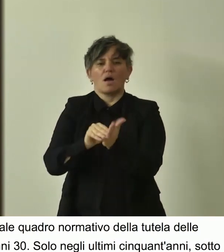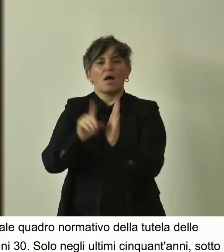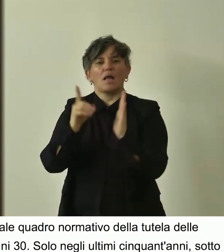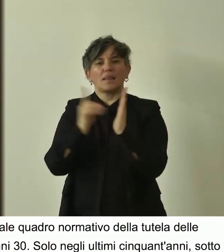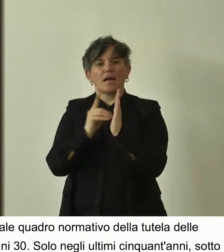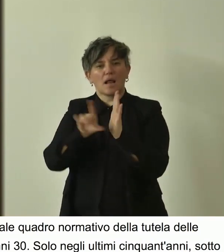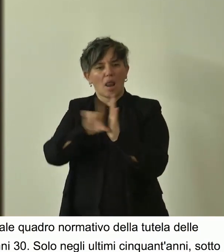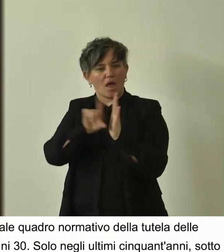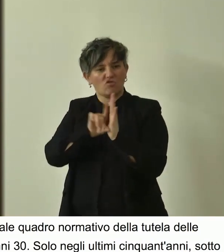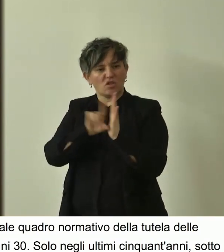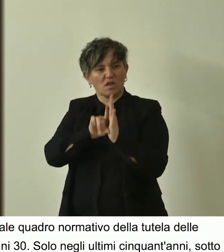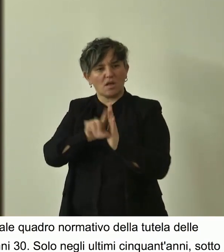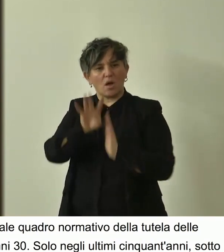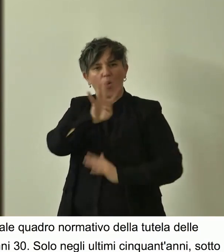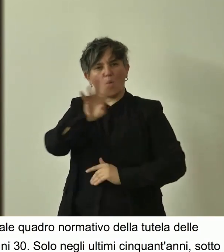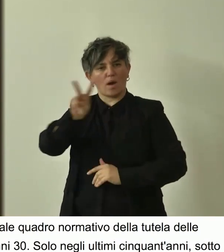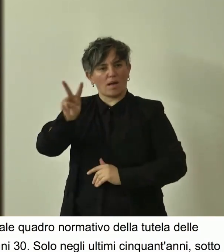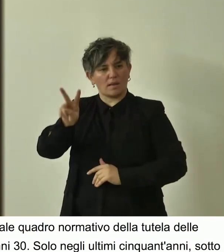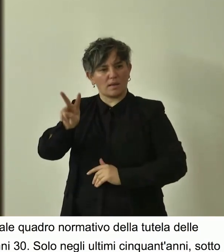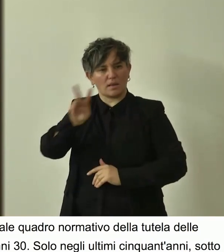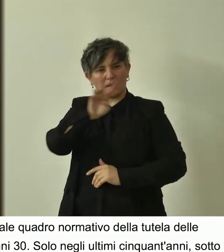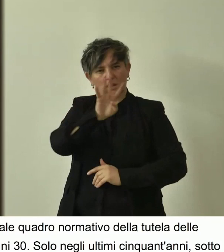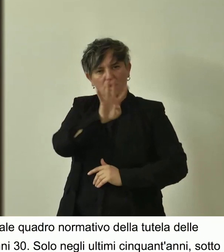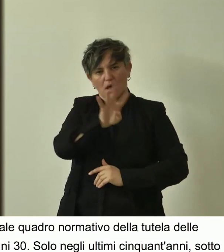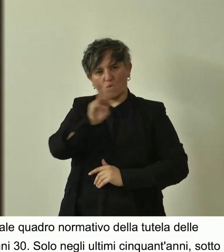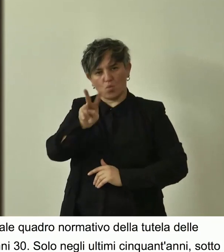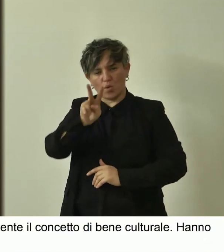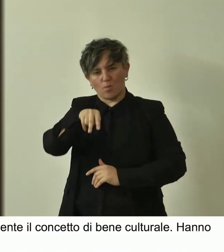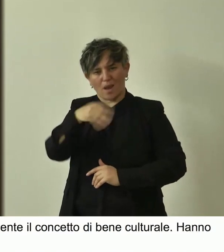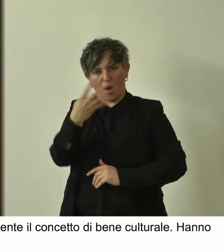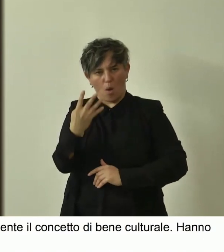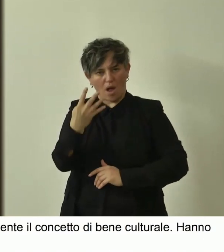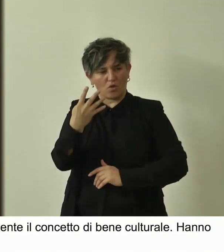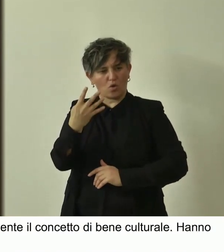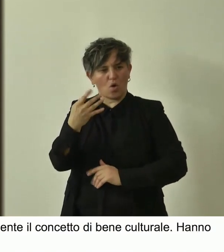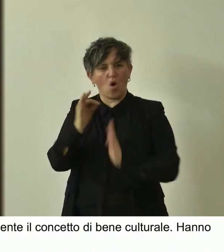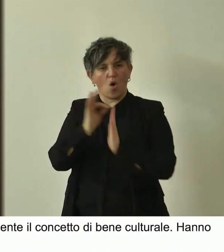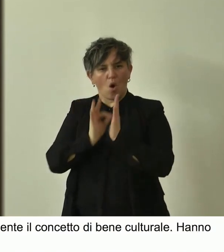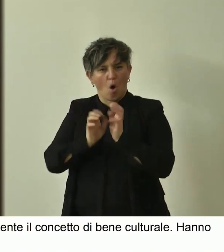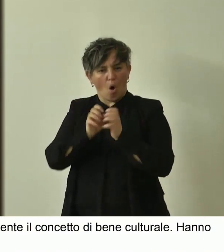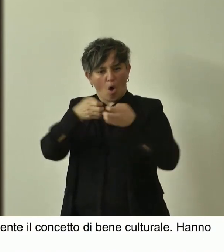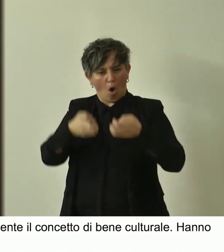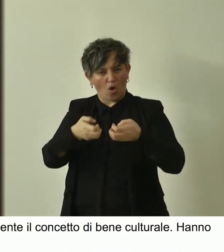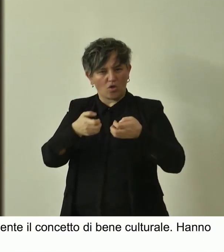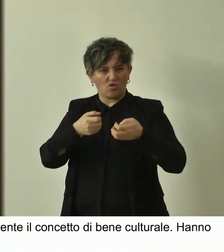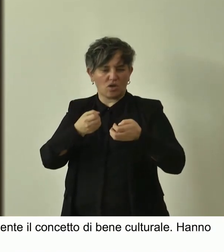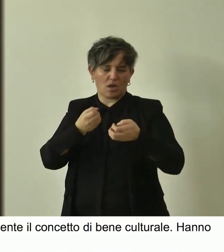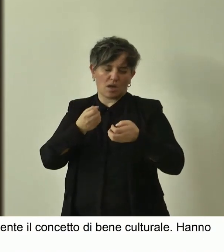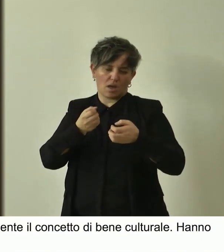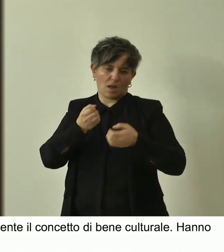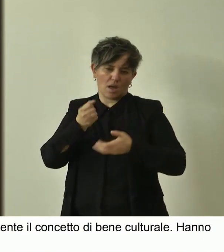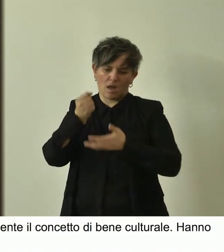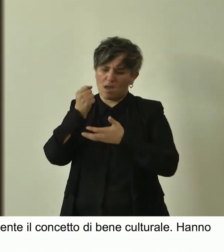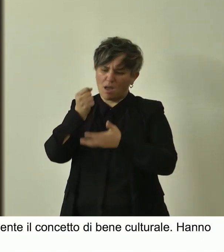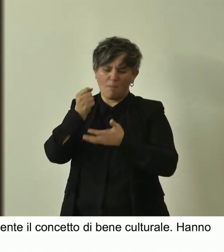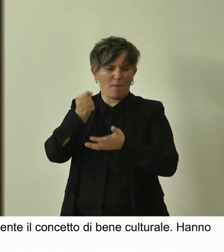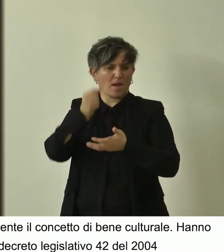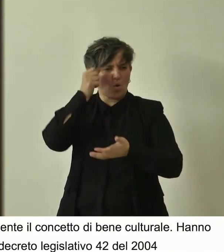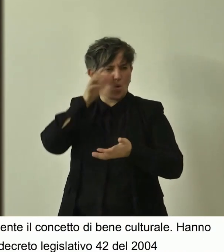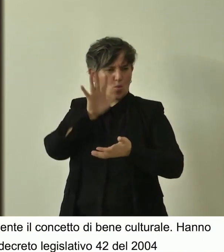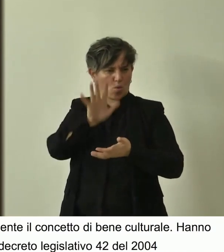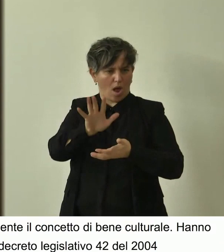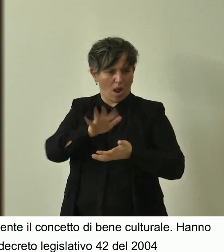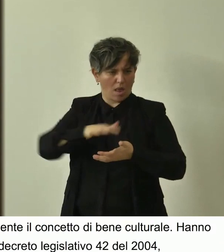legislativo 42 del 2004, il codice dei beni culturali del paesaggio, hanno introdotto il sostantivo per la prima